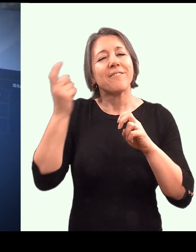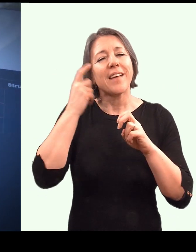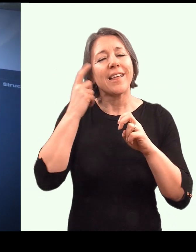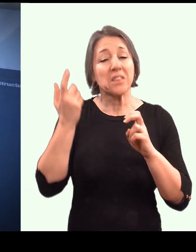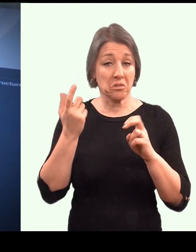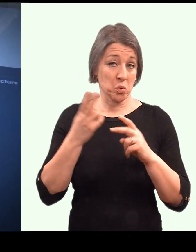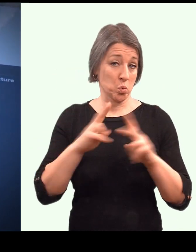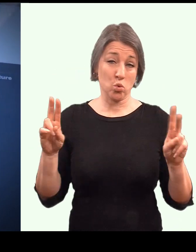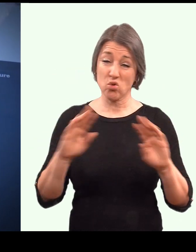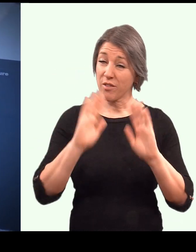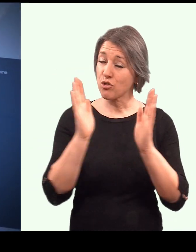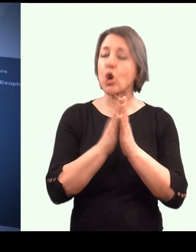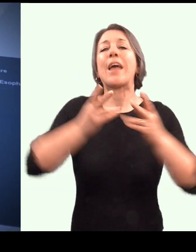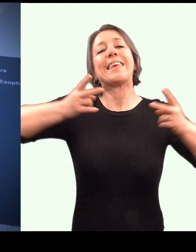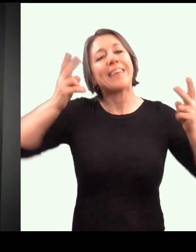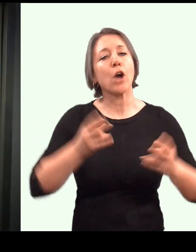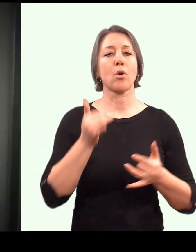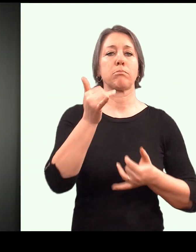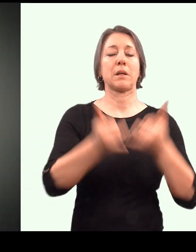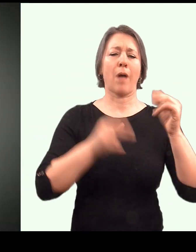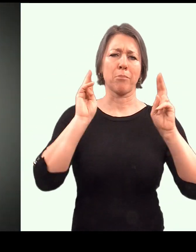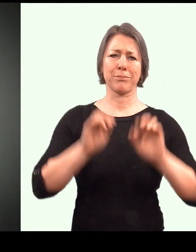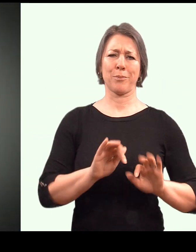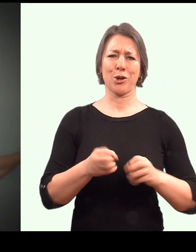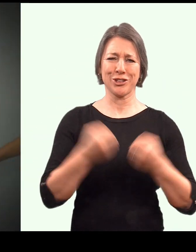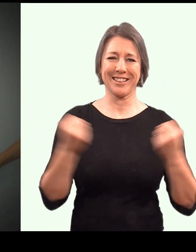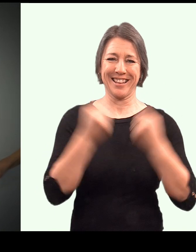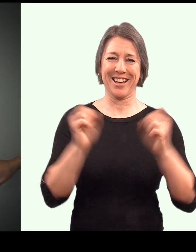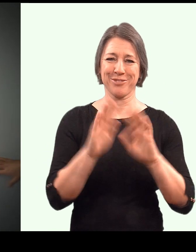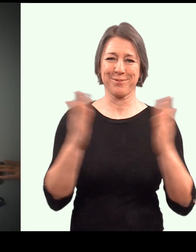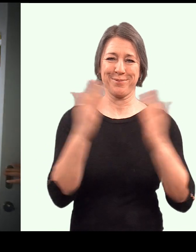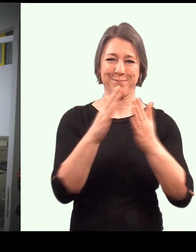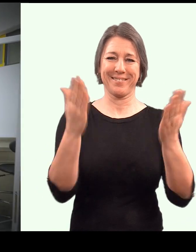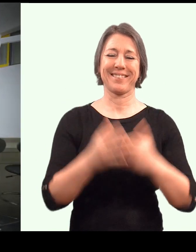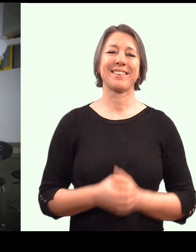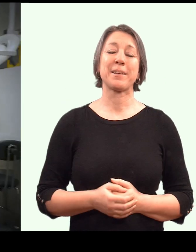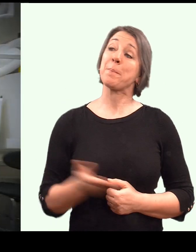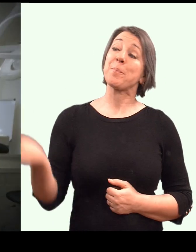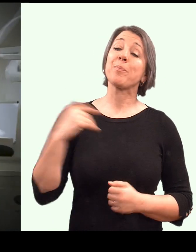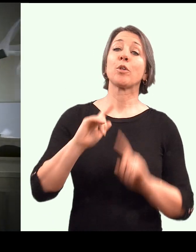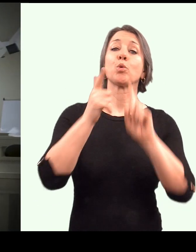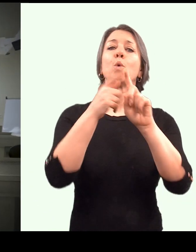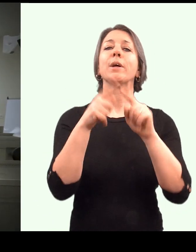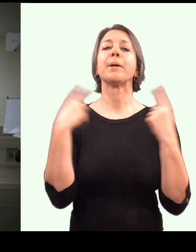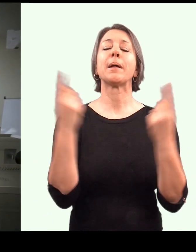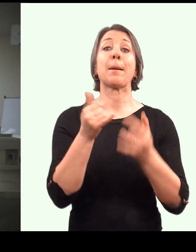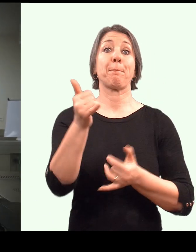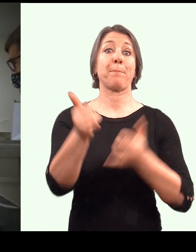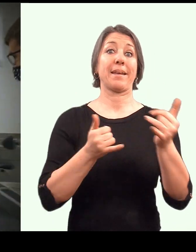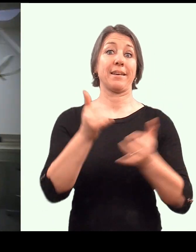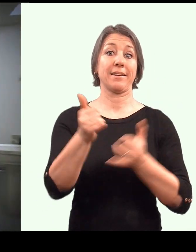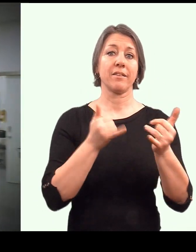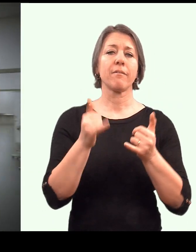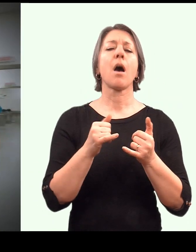opravdu virtuálně pitvat. A nyní se můžeme jít podívat do našeho pitevního traktu, který se skládá ze dvou